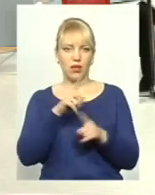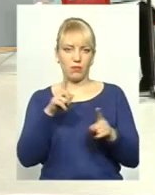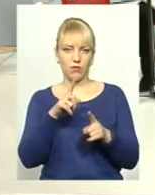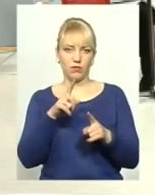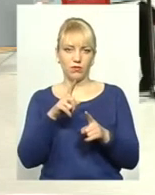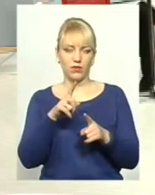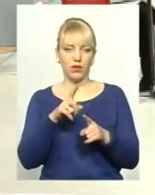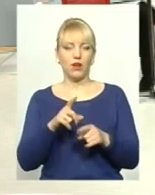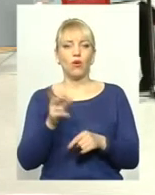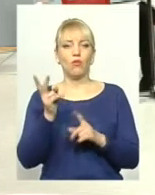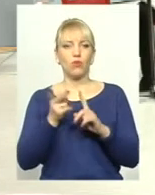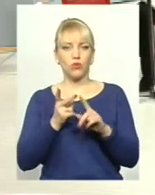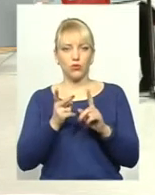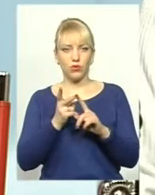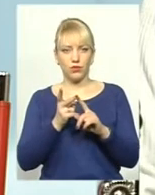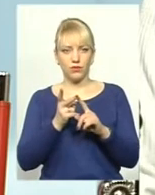По-друге,